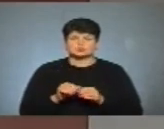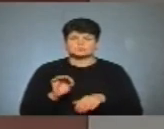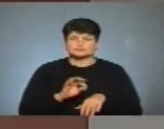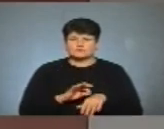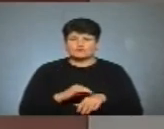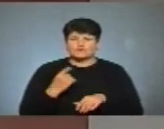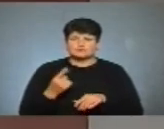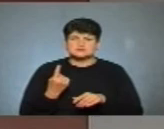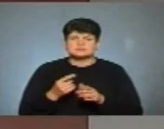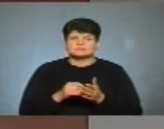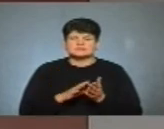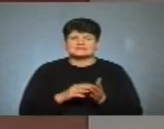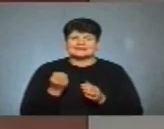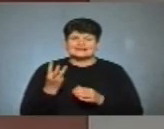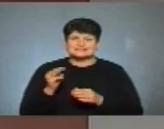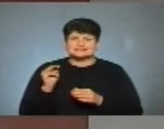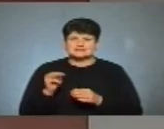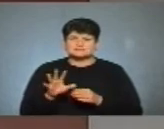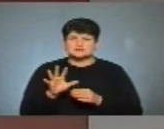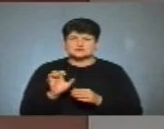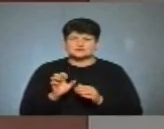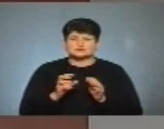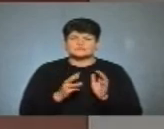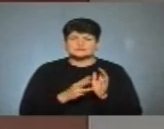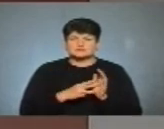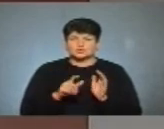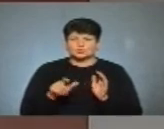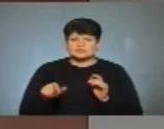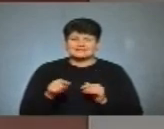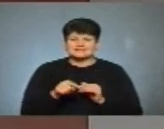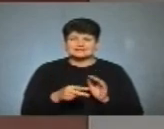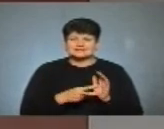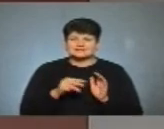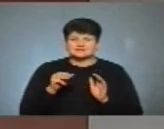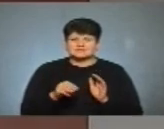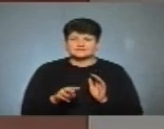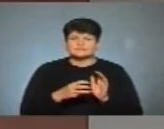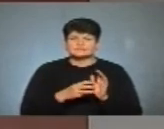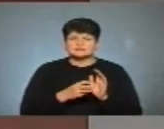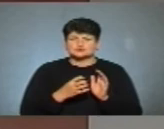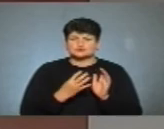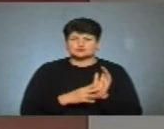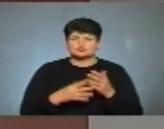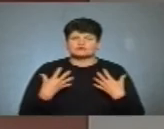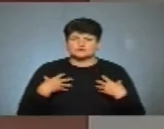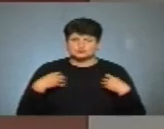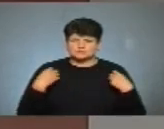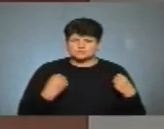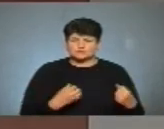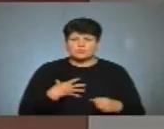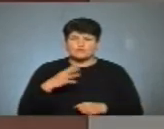-19 підтвердили в 13 тисяч 508 людей. З них 7 тисяч 890 одужали,